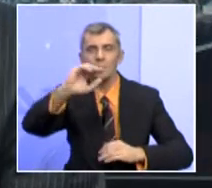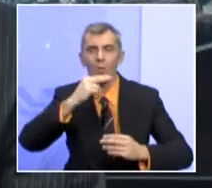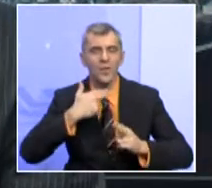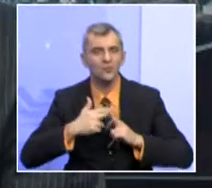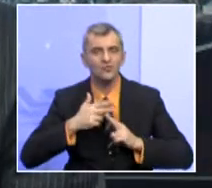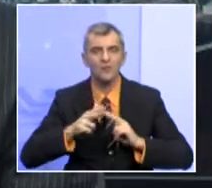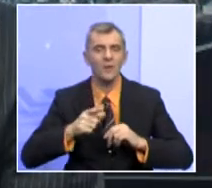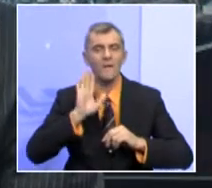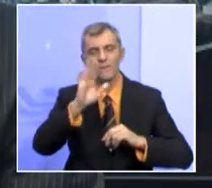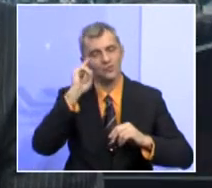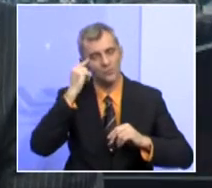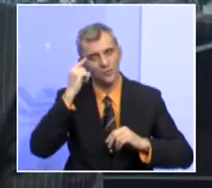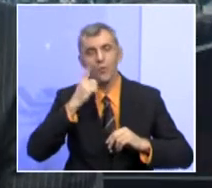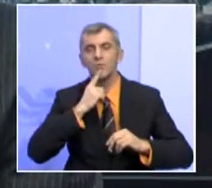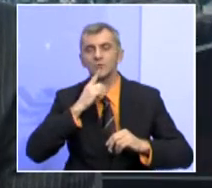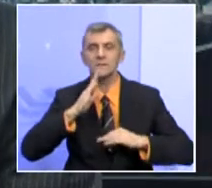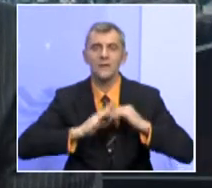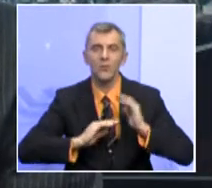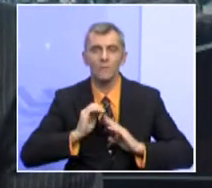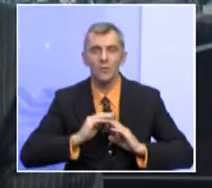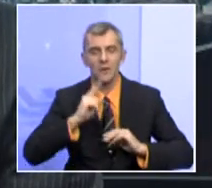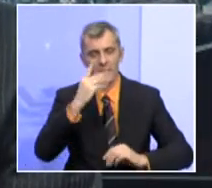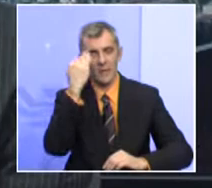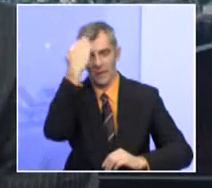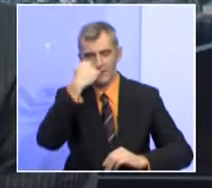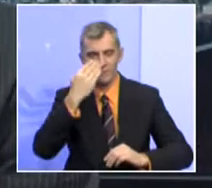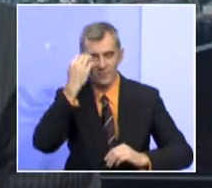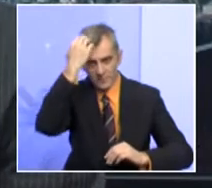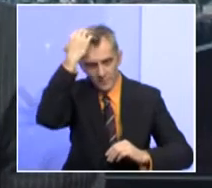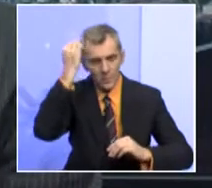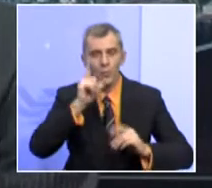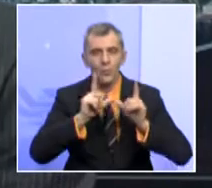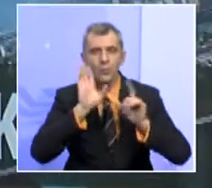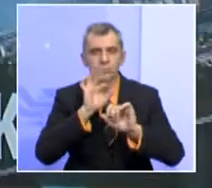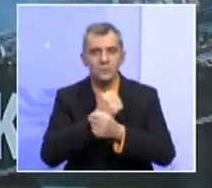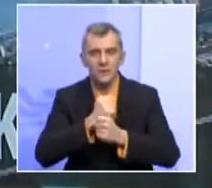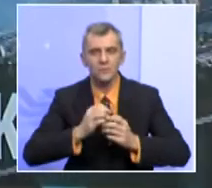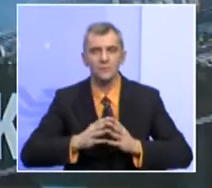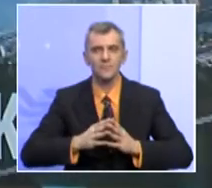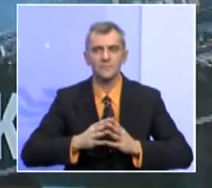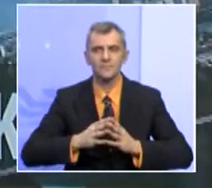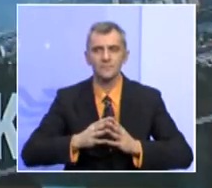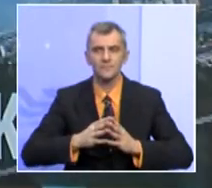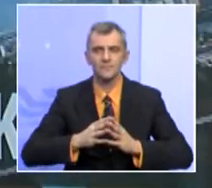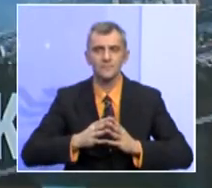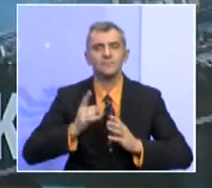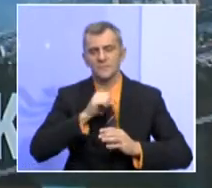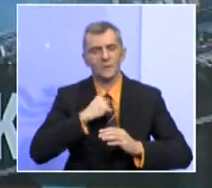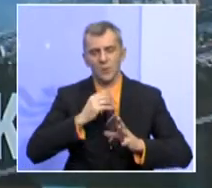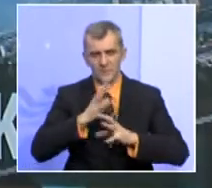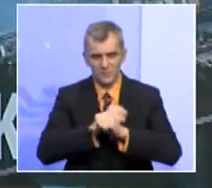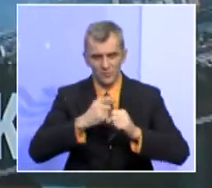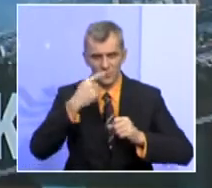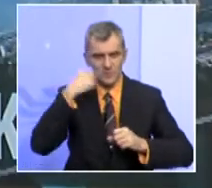vašem rješenju koje će zadovoljiti i Hrvate prije svega u BiH, ali i Samo da završim ovu